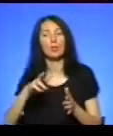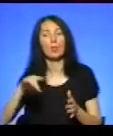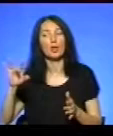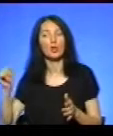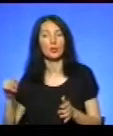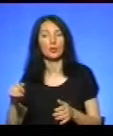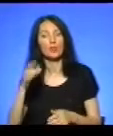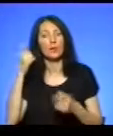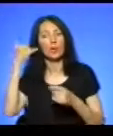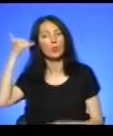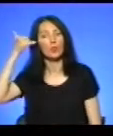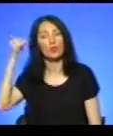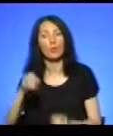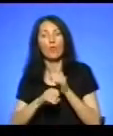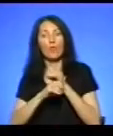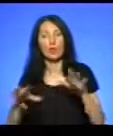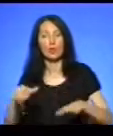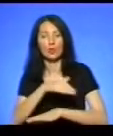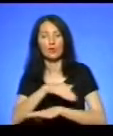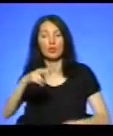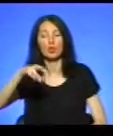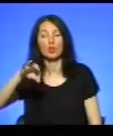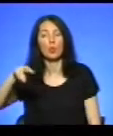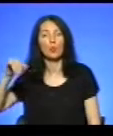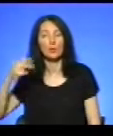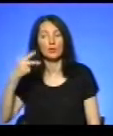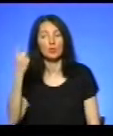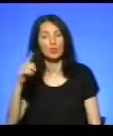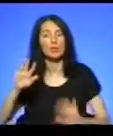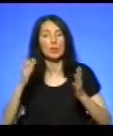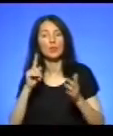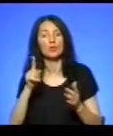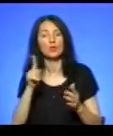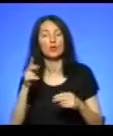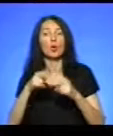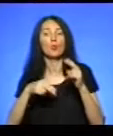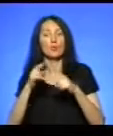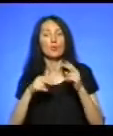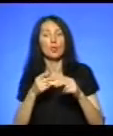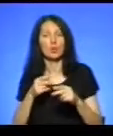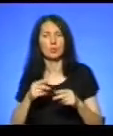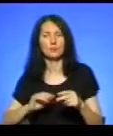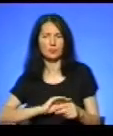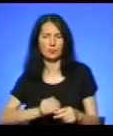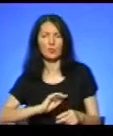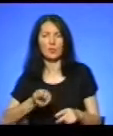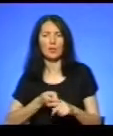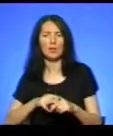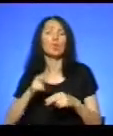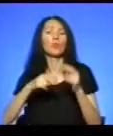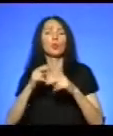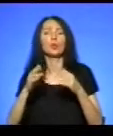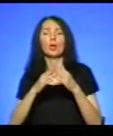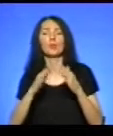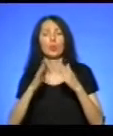телефоном повідомив, вибух по вулиці Ломоносова, 31, стався через те, що забудівник, який будує там котедж, пошкодив високовольтний